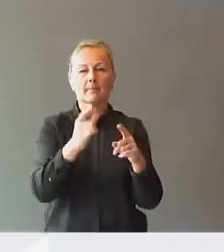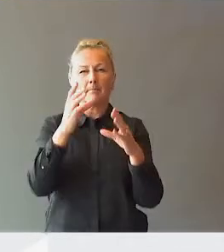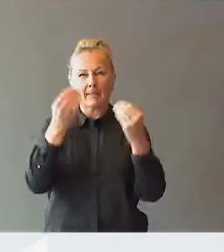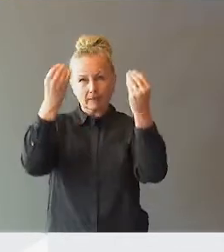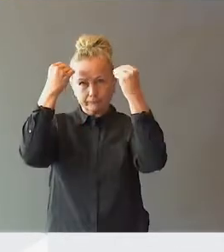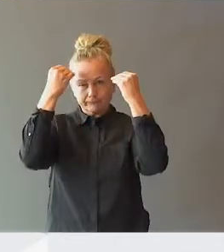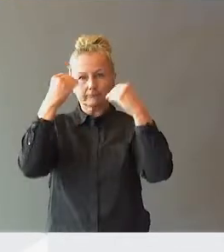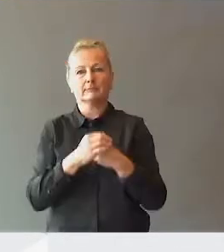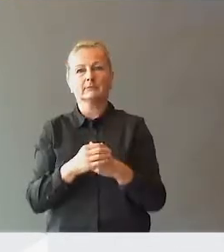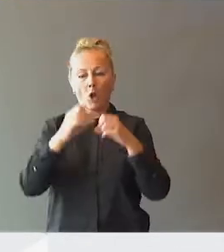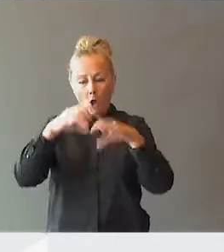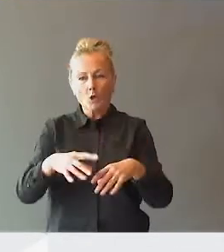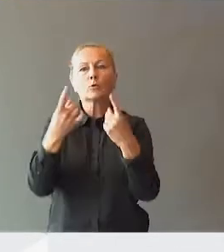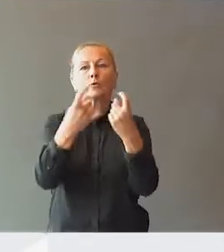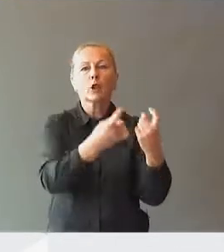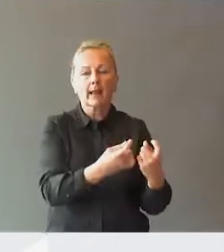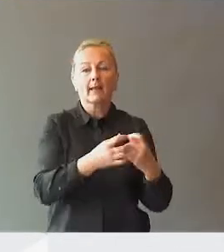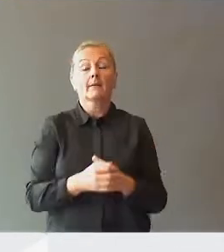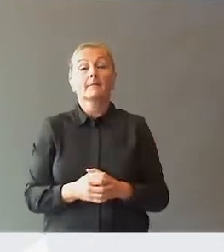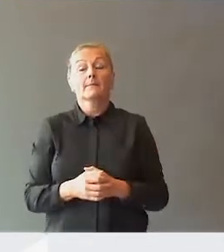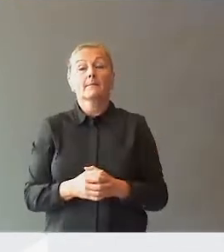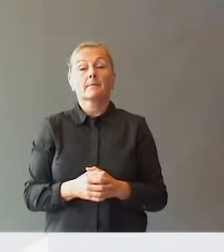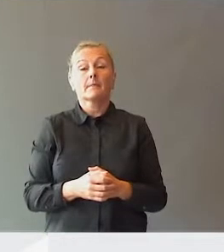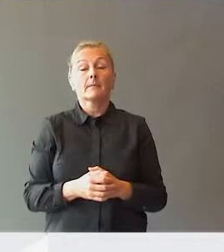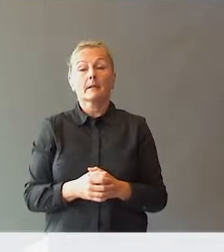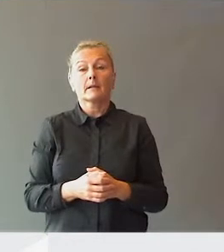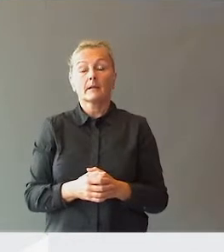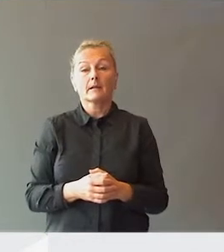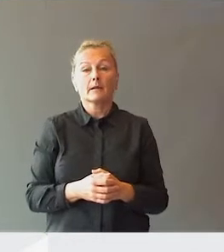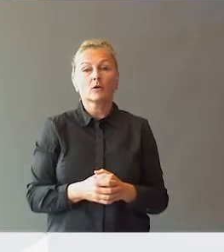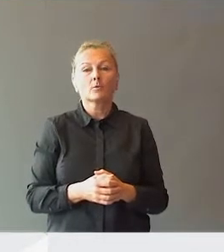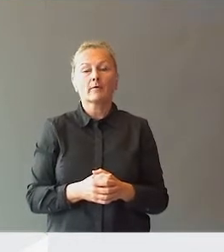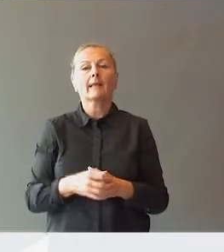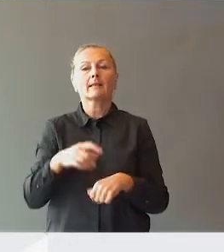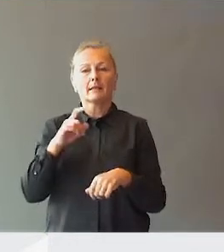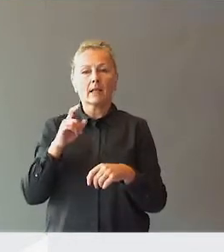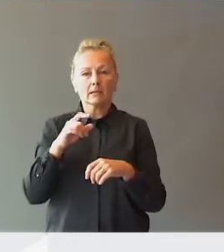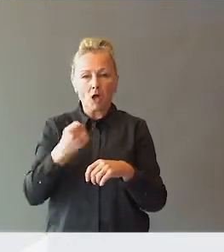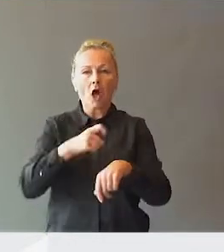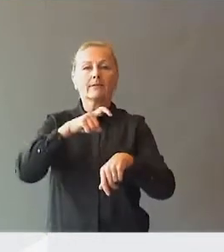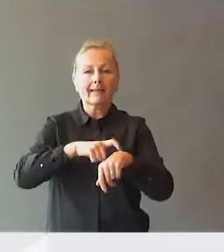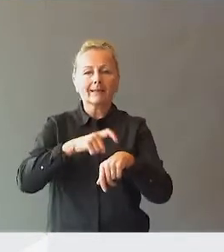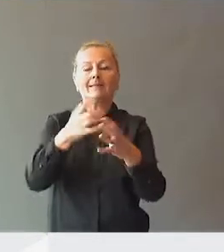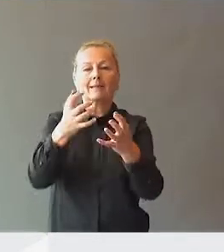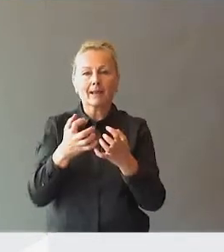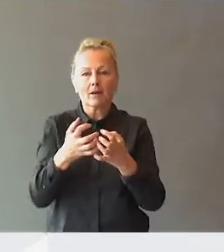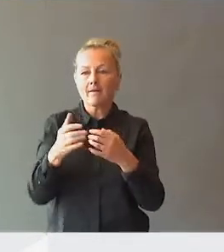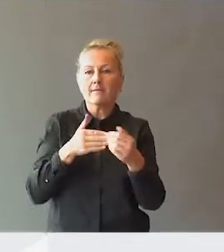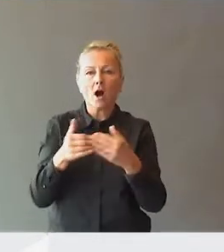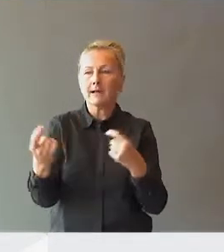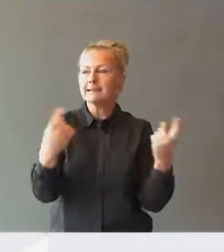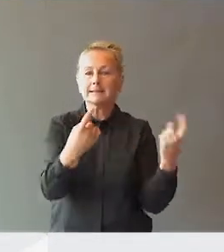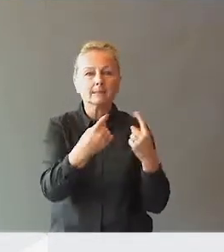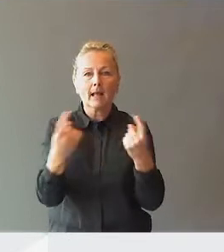i stand til å løse disse utfordringene. Og så må vi, den tid vi trenger, få de faglige innspillene fra